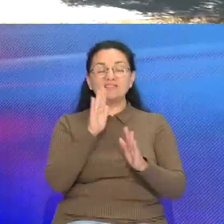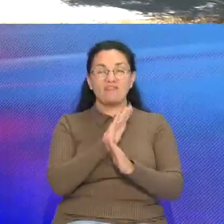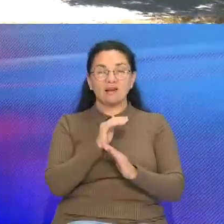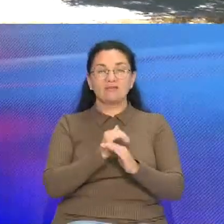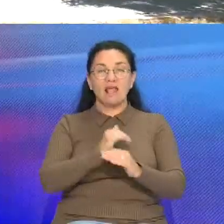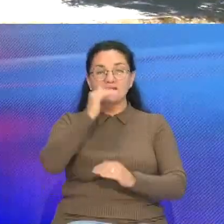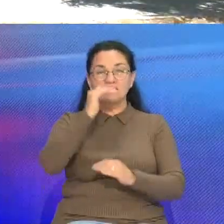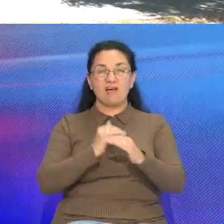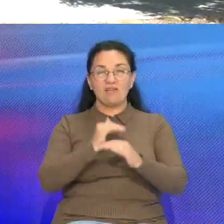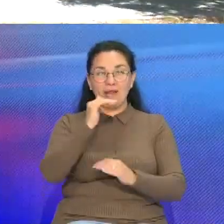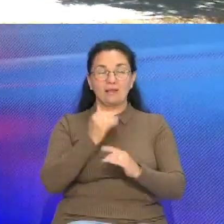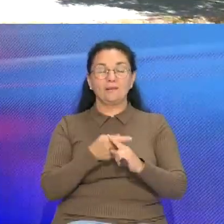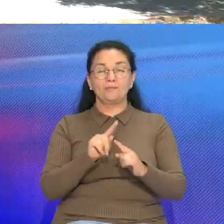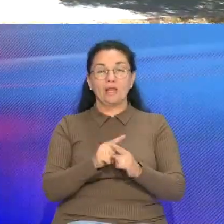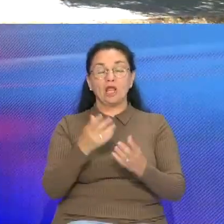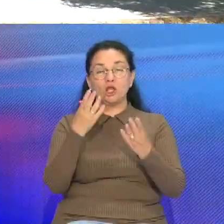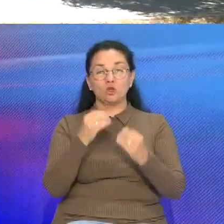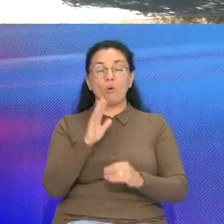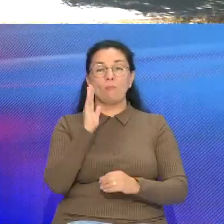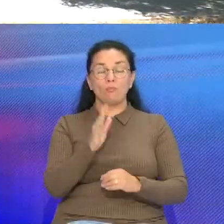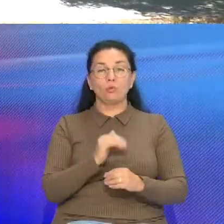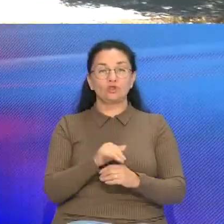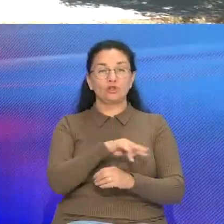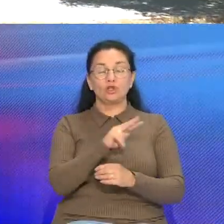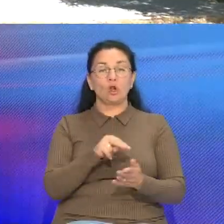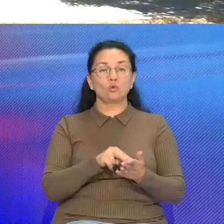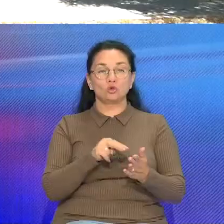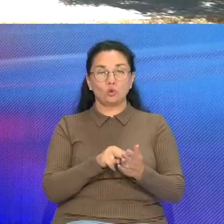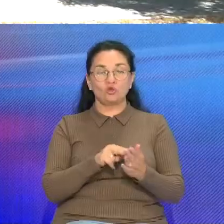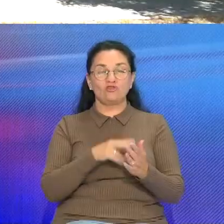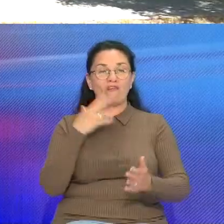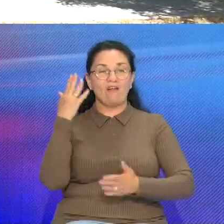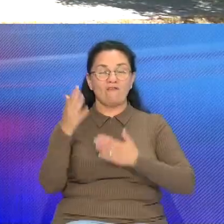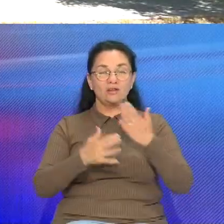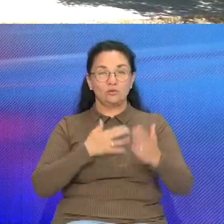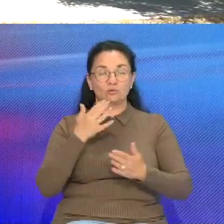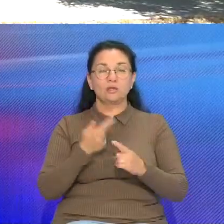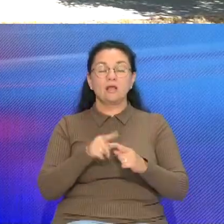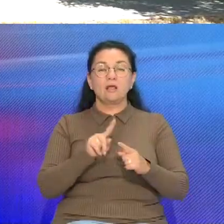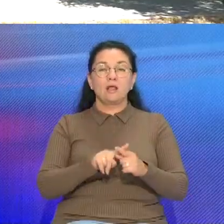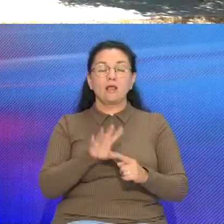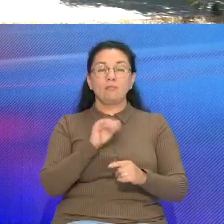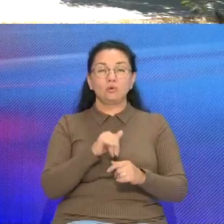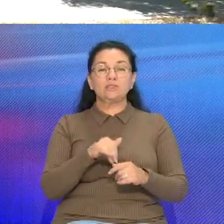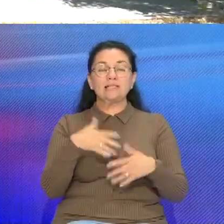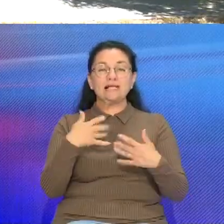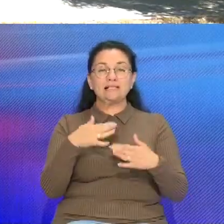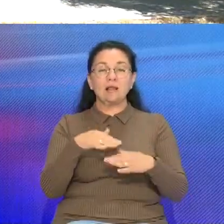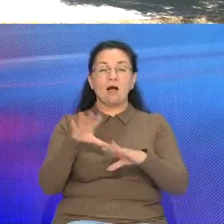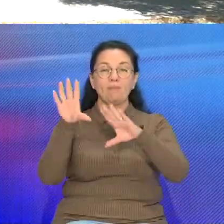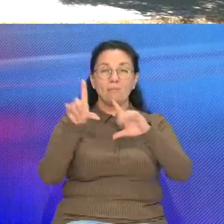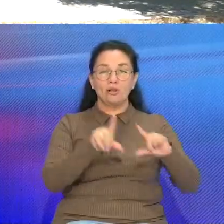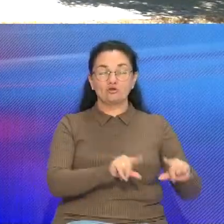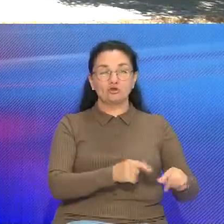очень теплом воздухе Днем скажется влияние неустойчивой воздушной массы Атмосферное давление будет слабо падать По